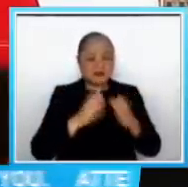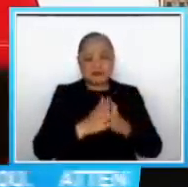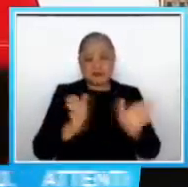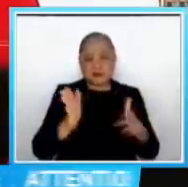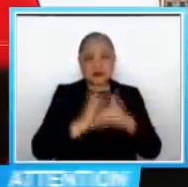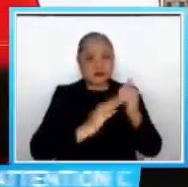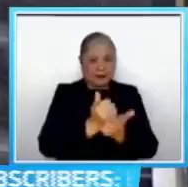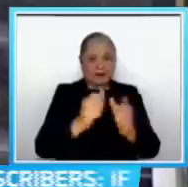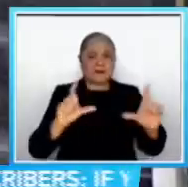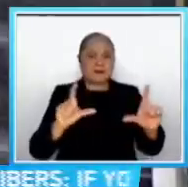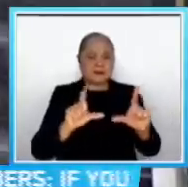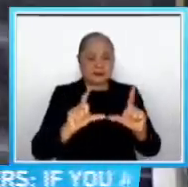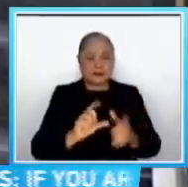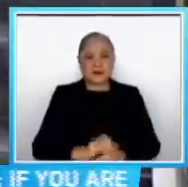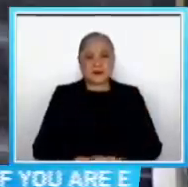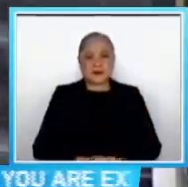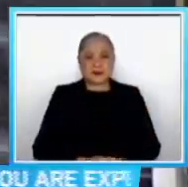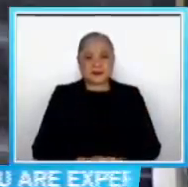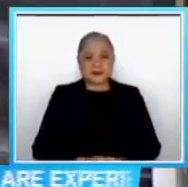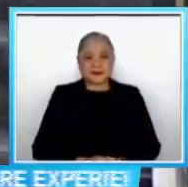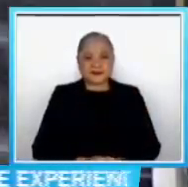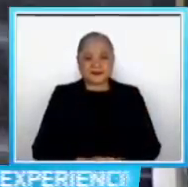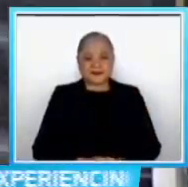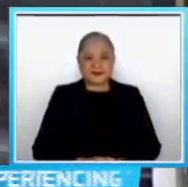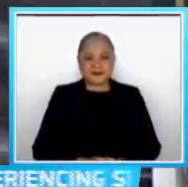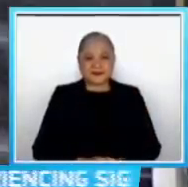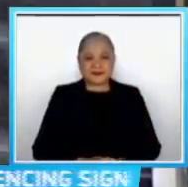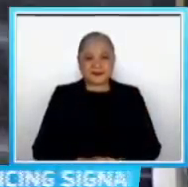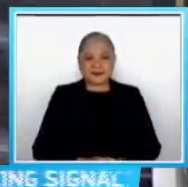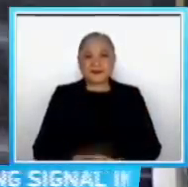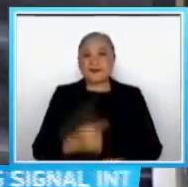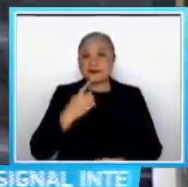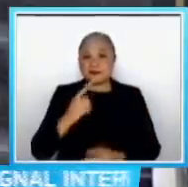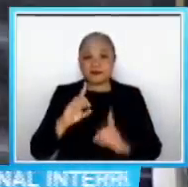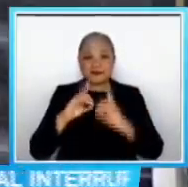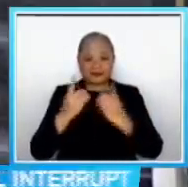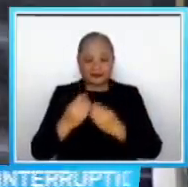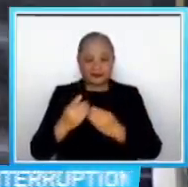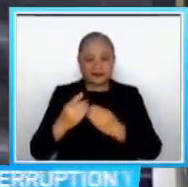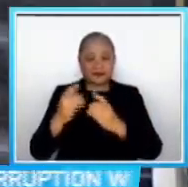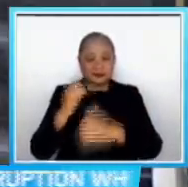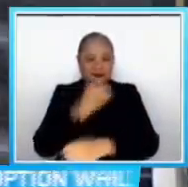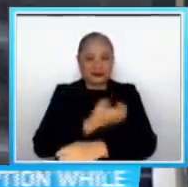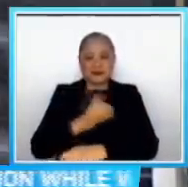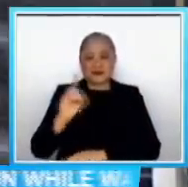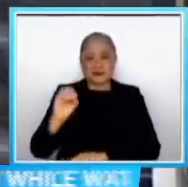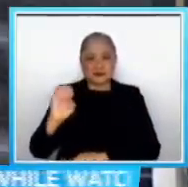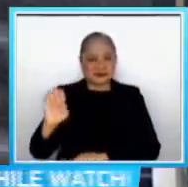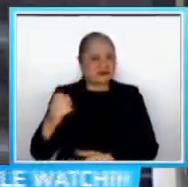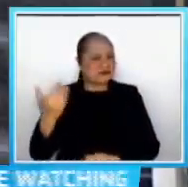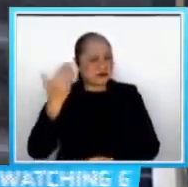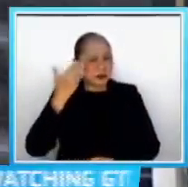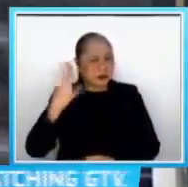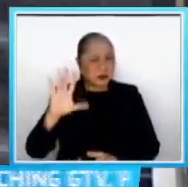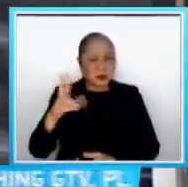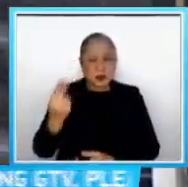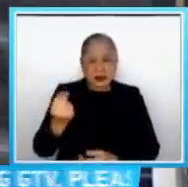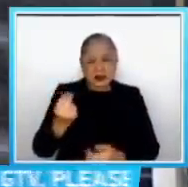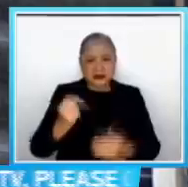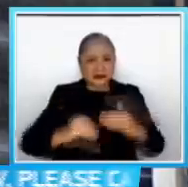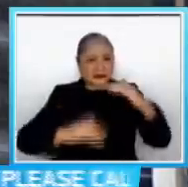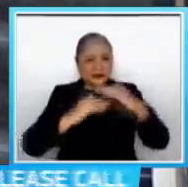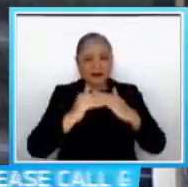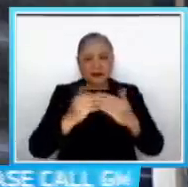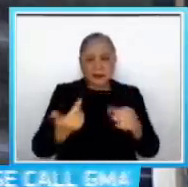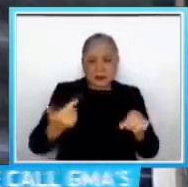Permits Sabi po ng Department of Energy Wala pang katiyakan kung kailan pe preno ang taas presyo sa langis Kaya ang